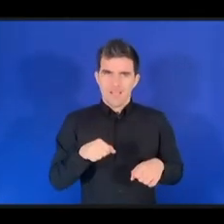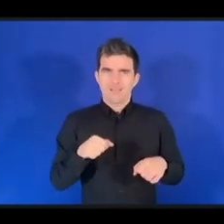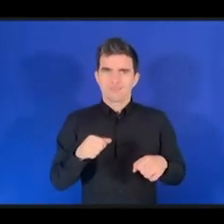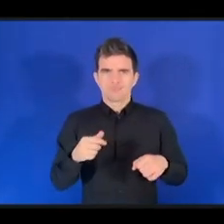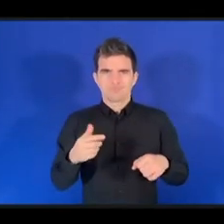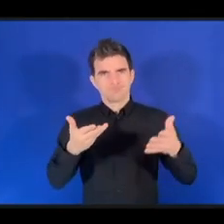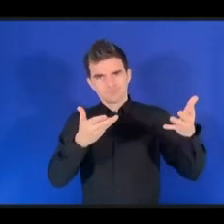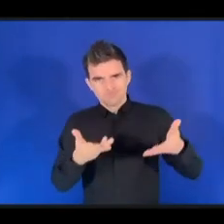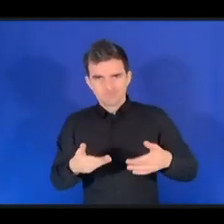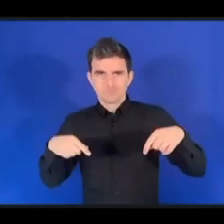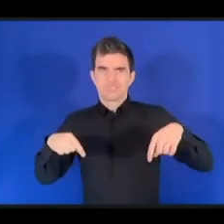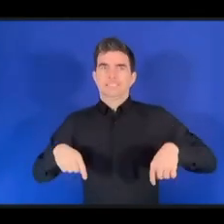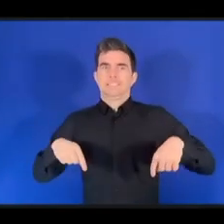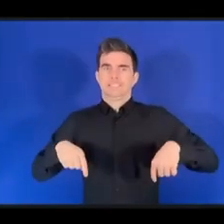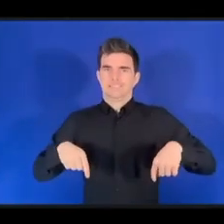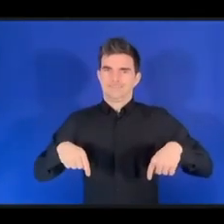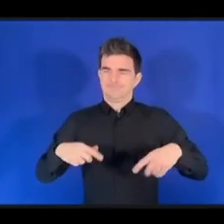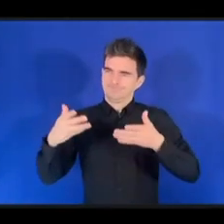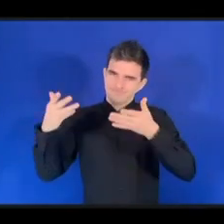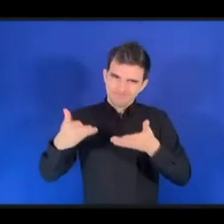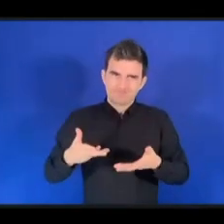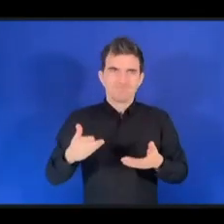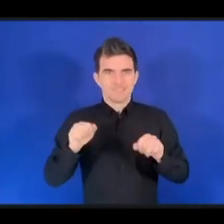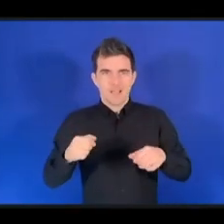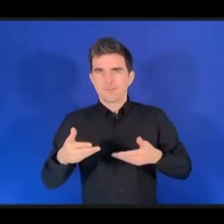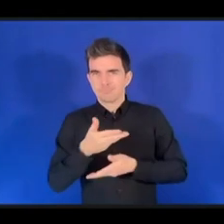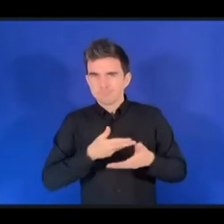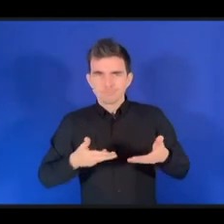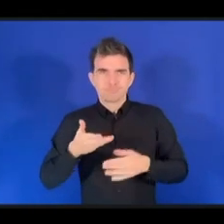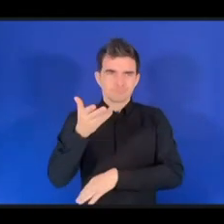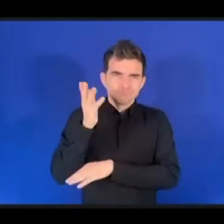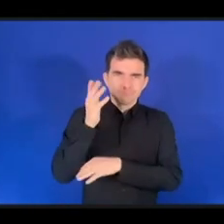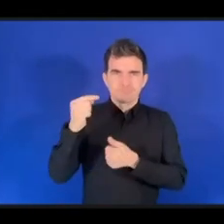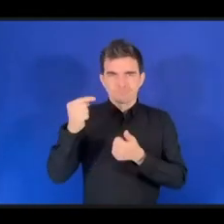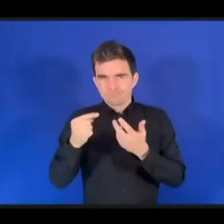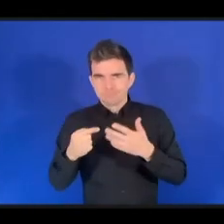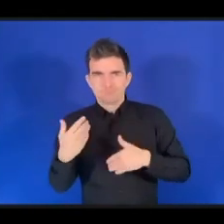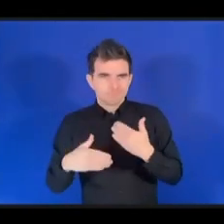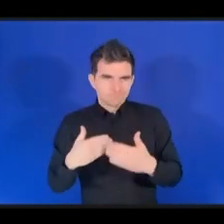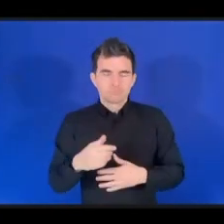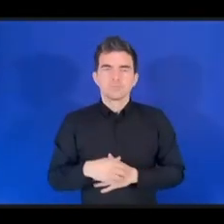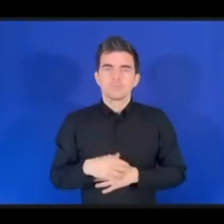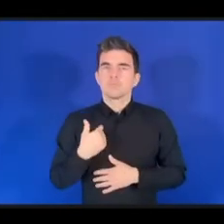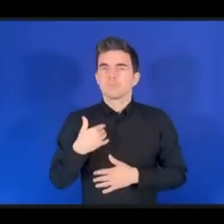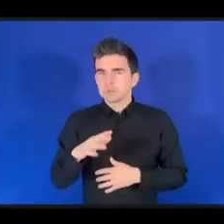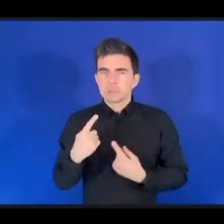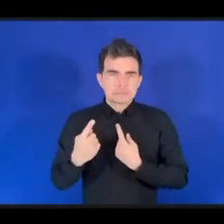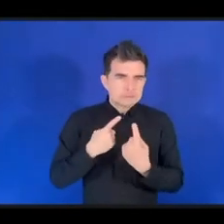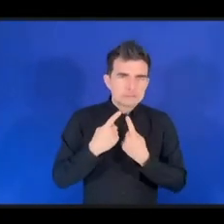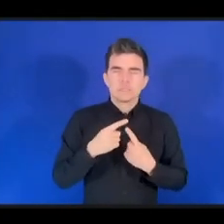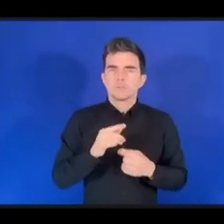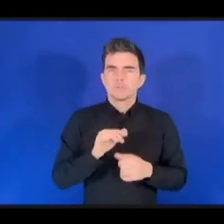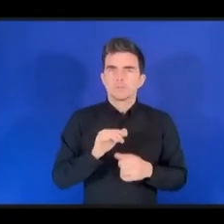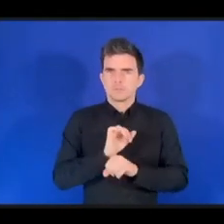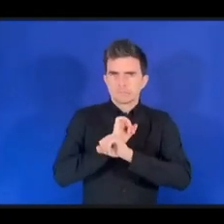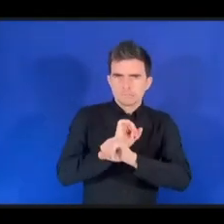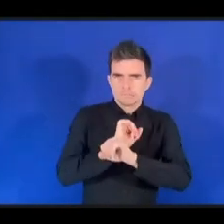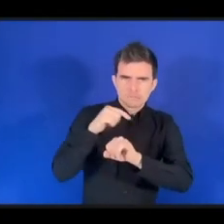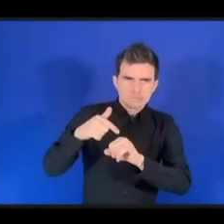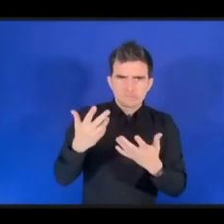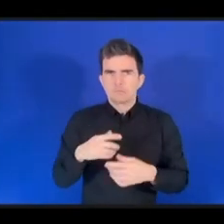Я рад, что нам удалось посвятить время обсуждению кибербезопасности,